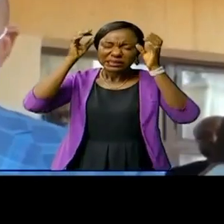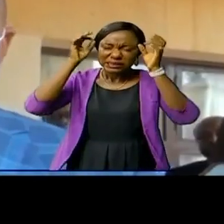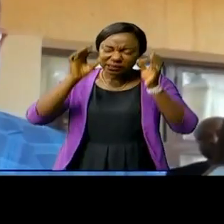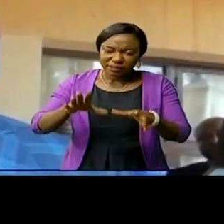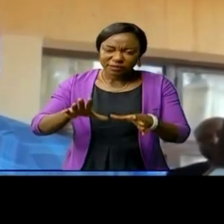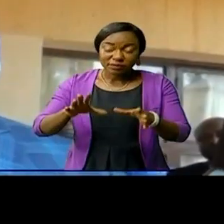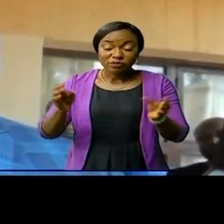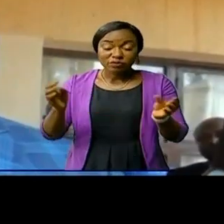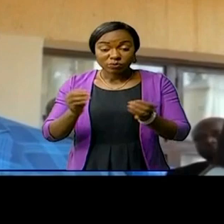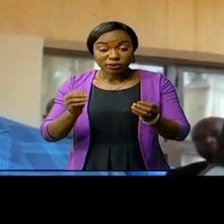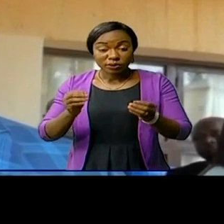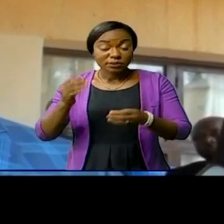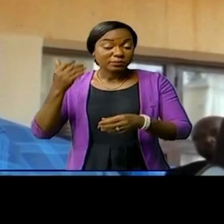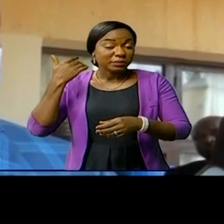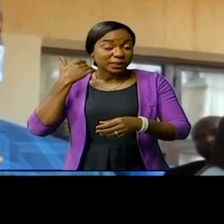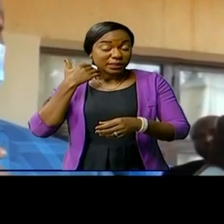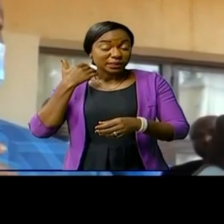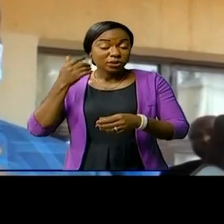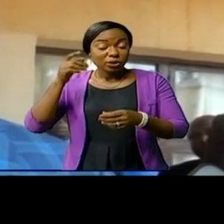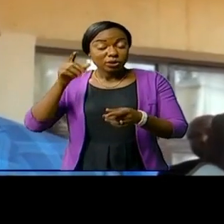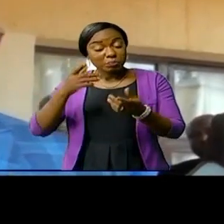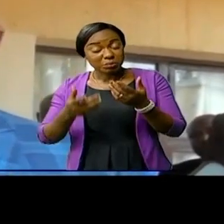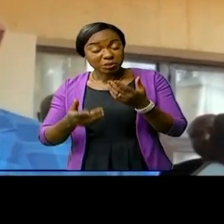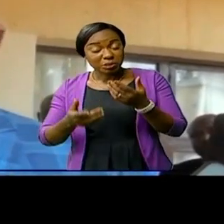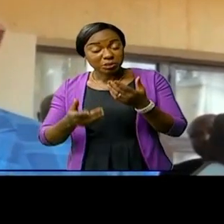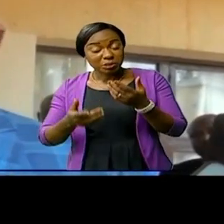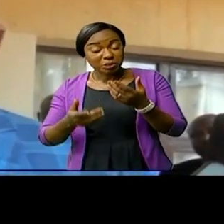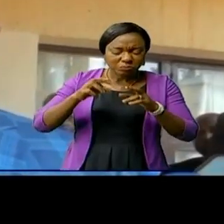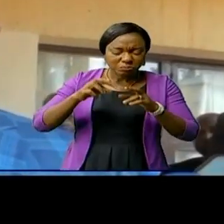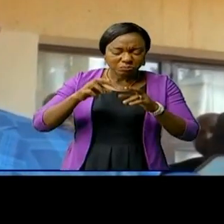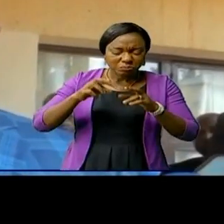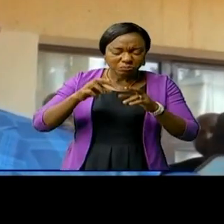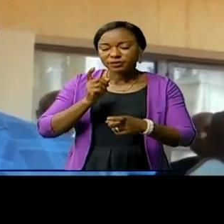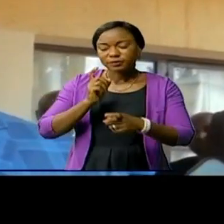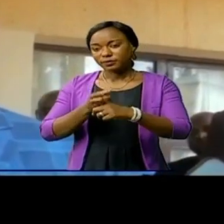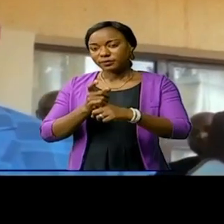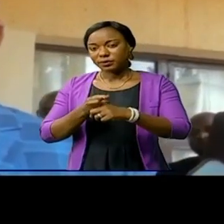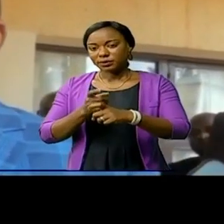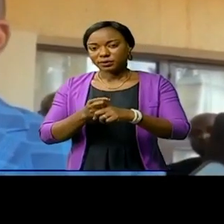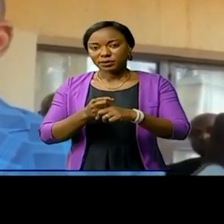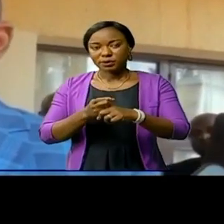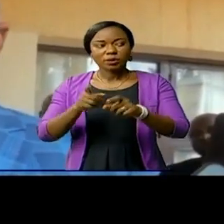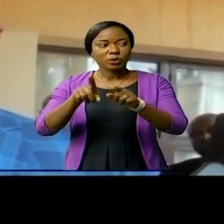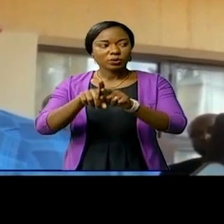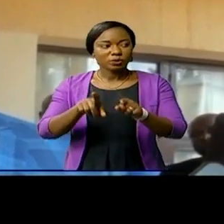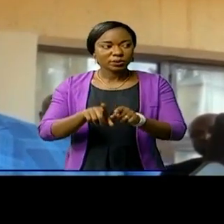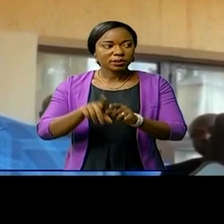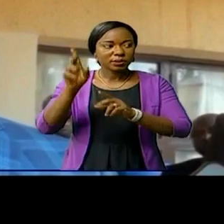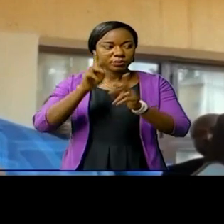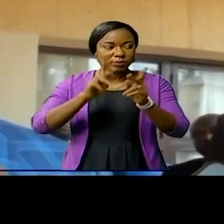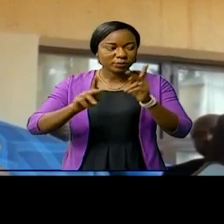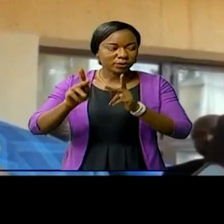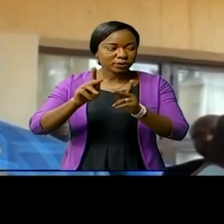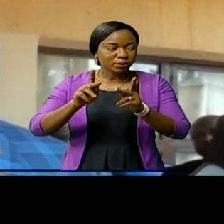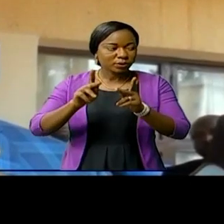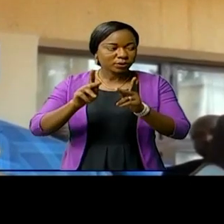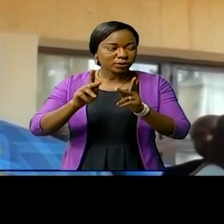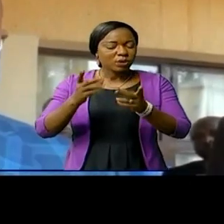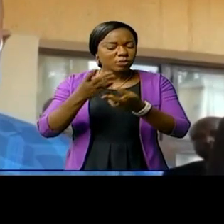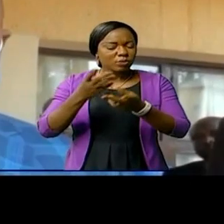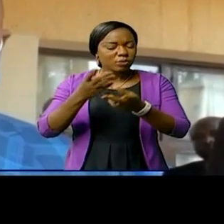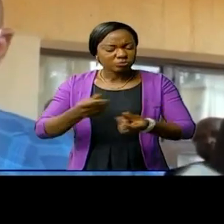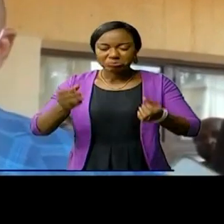'est une pathologie qui n'est pas parfois du tout diagnostiquée. À l'intérieur, la population n'a pas tous les moyens